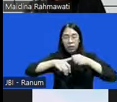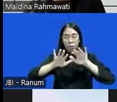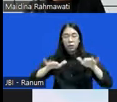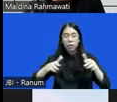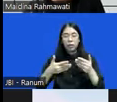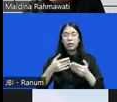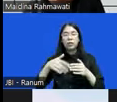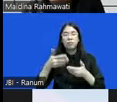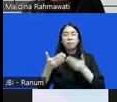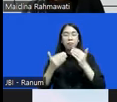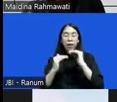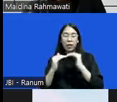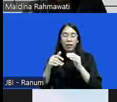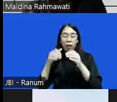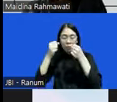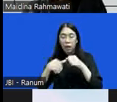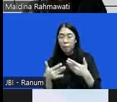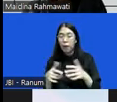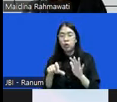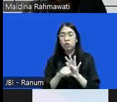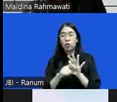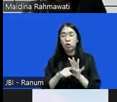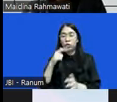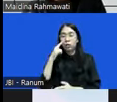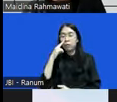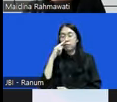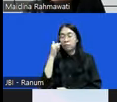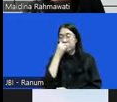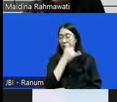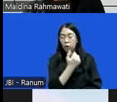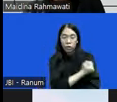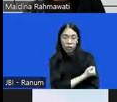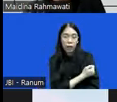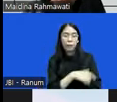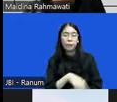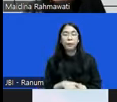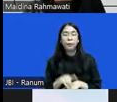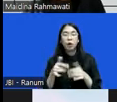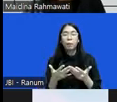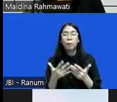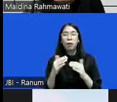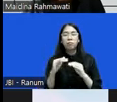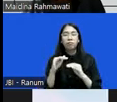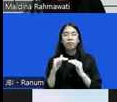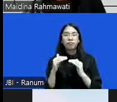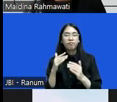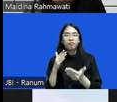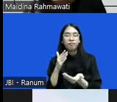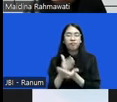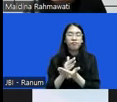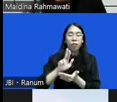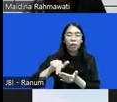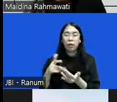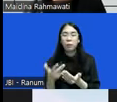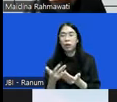misalnya di narkotika nah justru yang dilakukan adalah menepertembal atau menegaskan kembali praktek